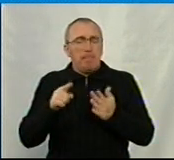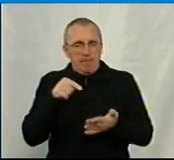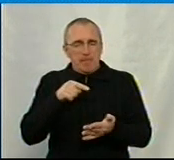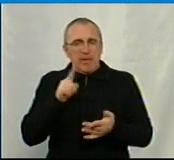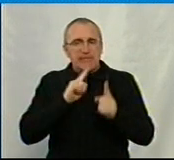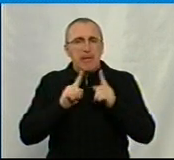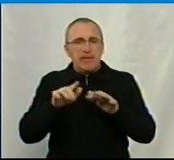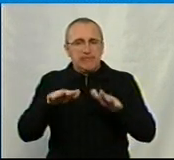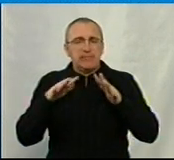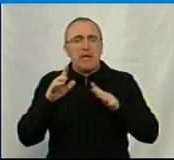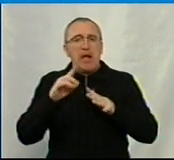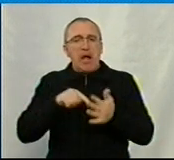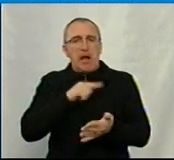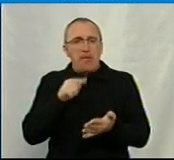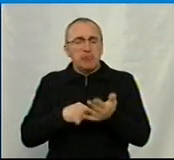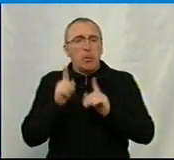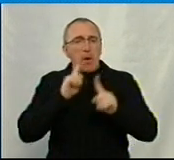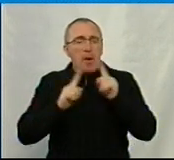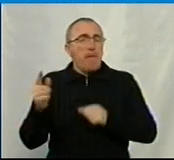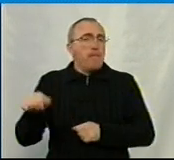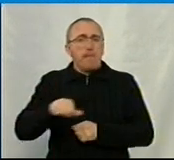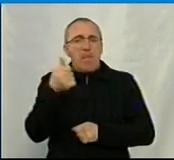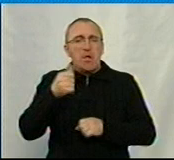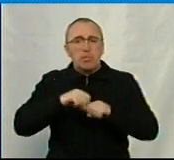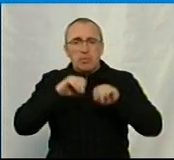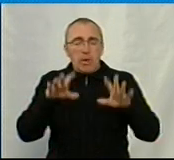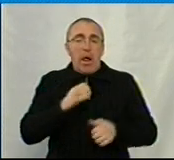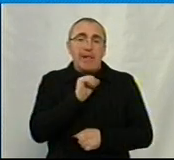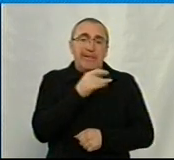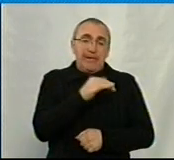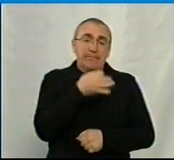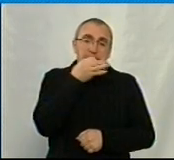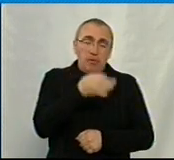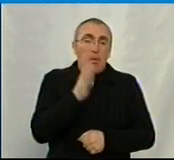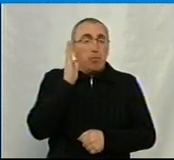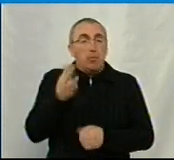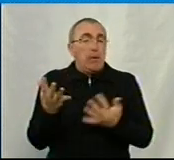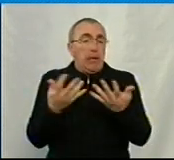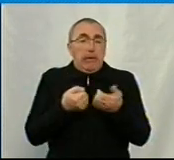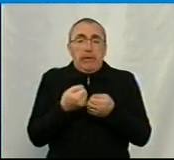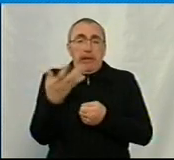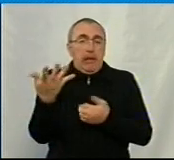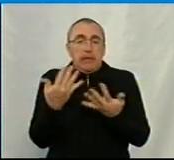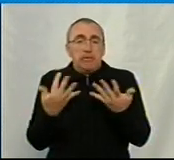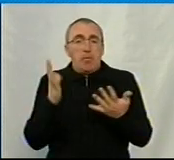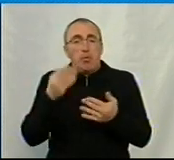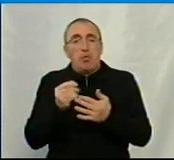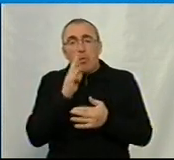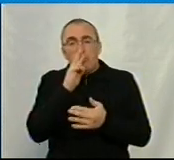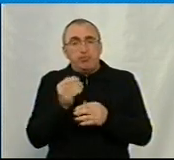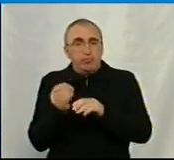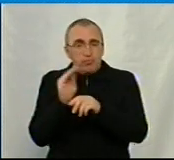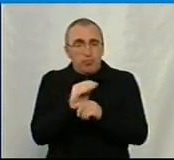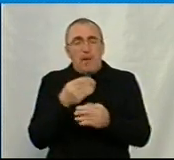яке рішення має ухвалити першим? Ну, тобто, Андрій сказав про те, що їх буде кілька. Як мінімум, це доплати, як мінімум, це